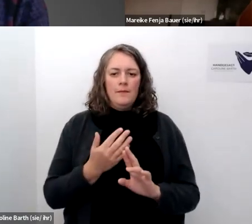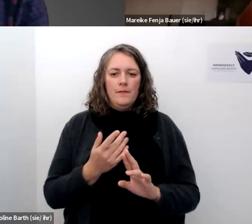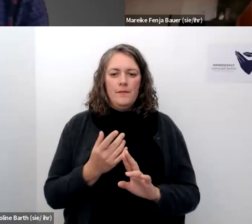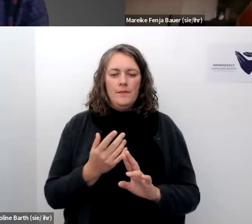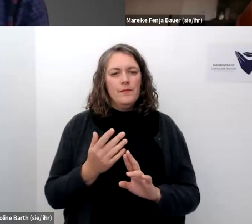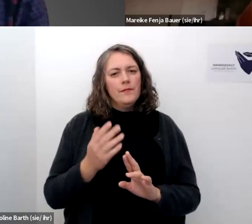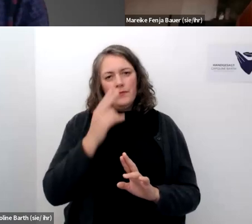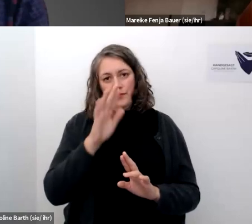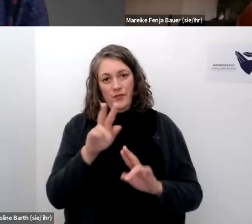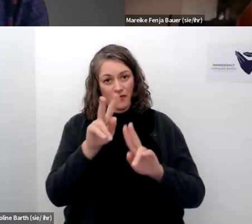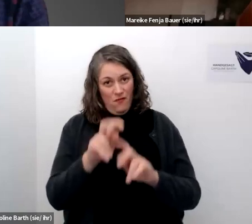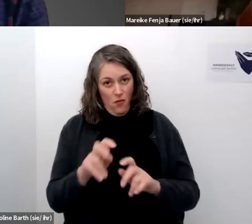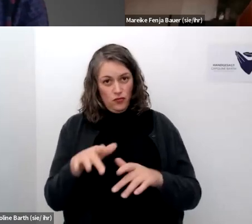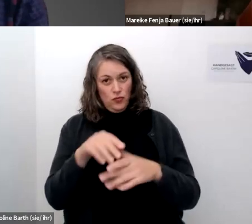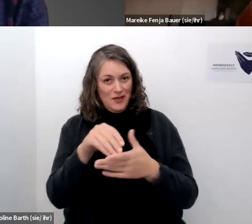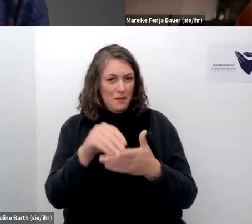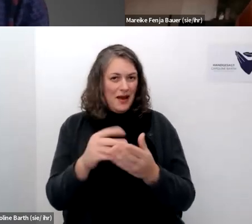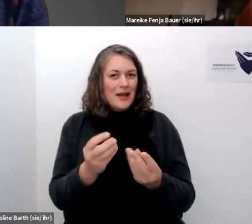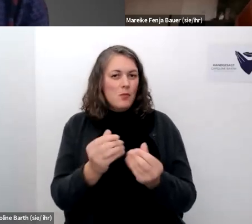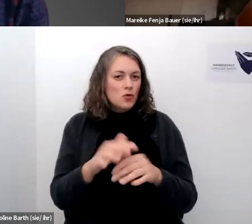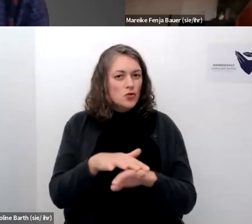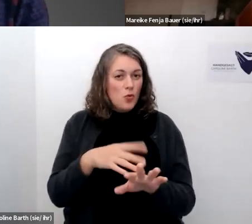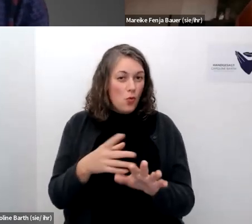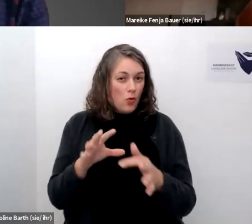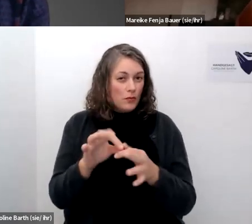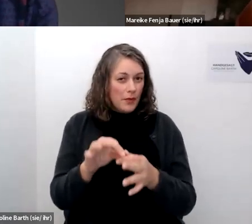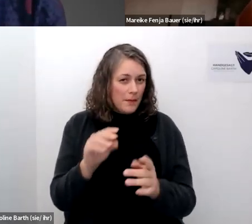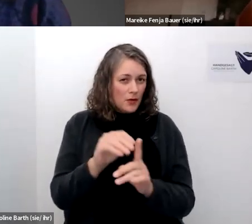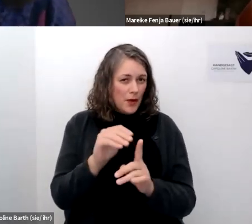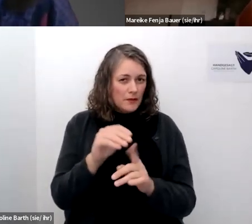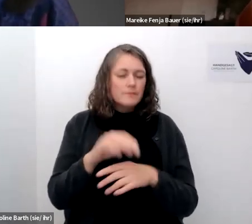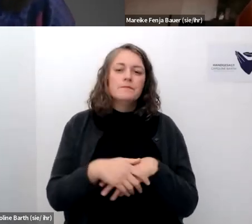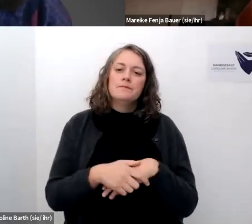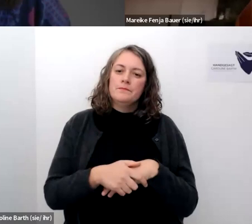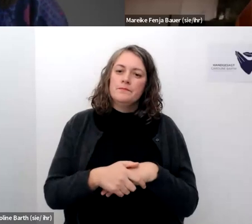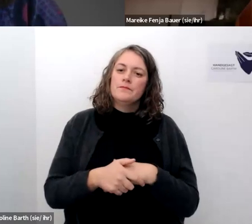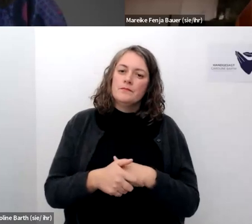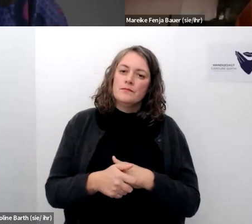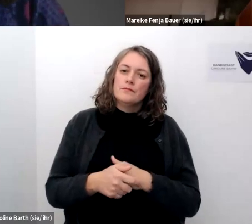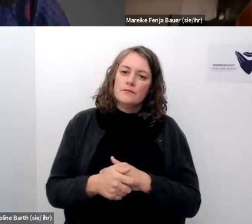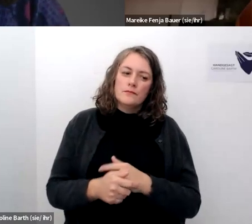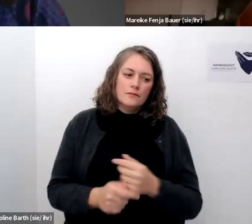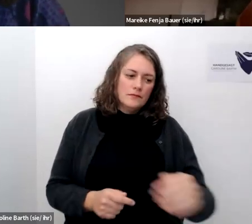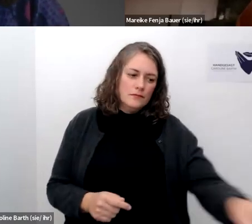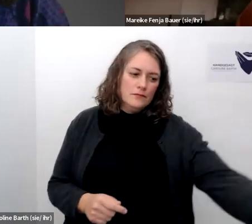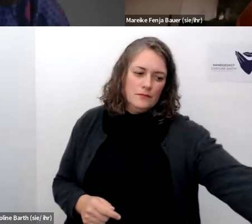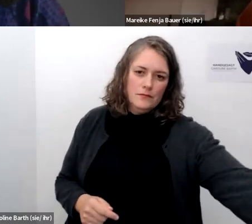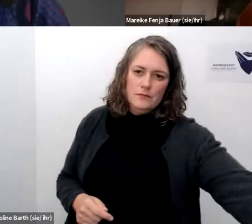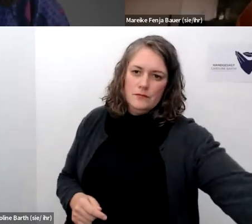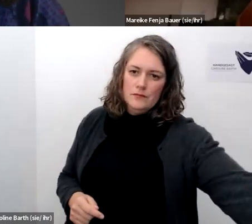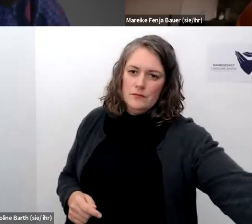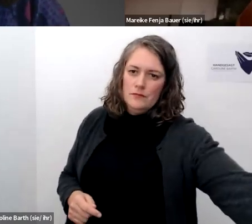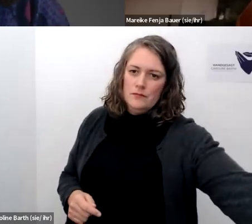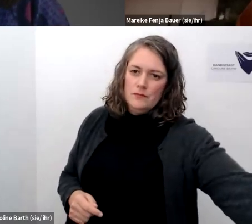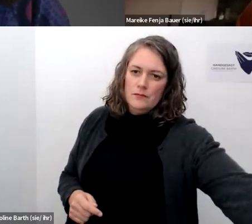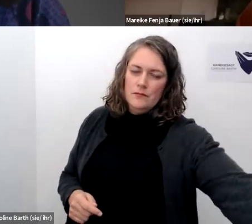forschung dort platz findet weil ja spannende frage ich glaube das ist so ein bisschen der punkt weswegen ich hoffe dass ich im nächsten jahr auch noch so